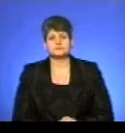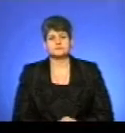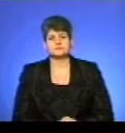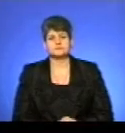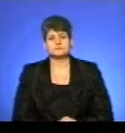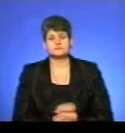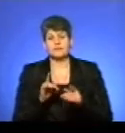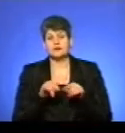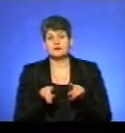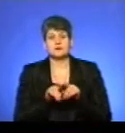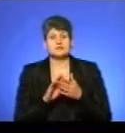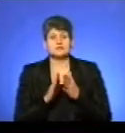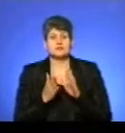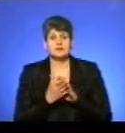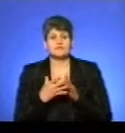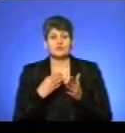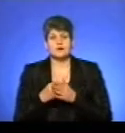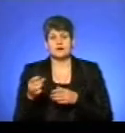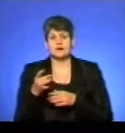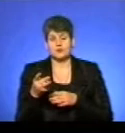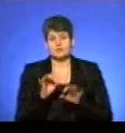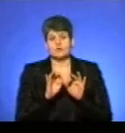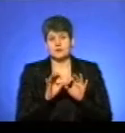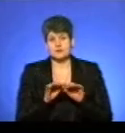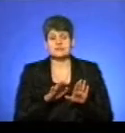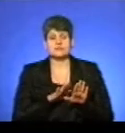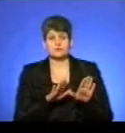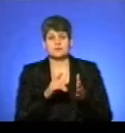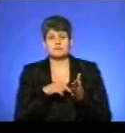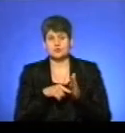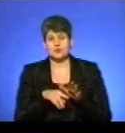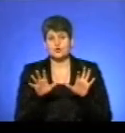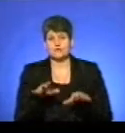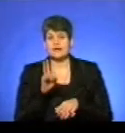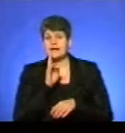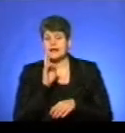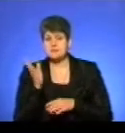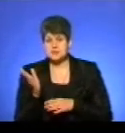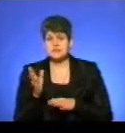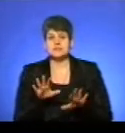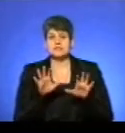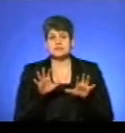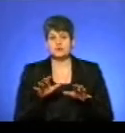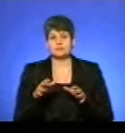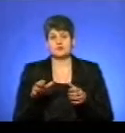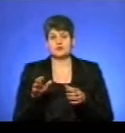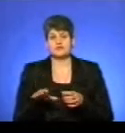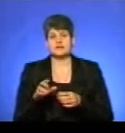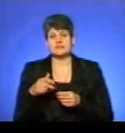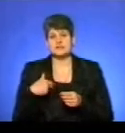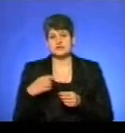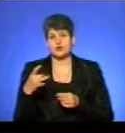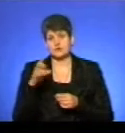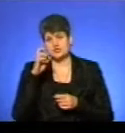Також ситуацію в своїх районах прокоментували заступник міського голови Кременця та заступник голови Заліщівської районної державної